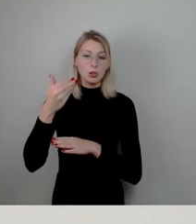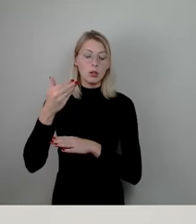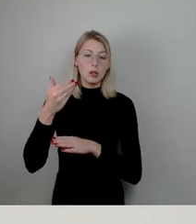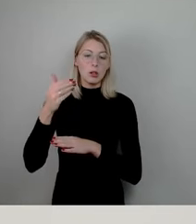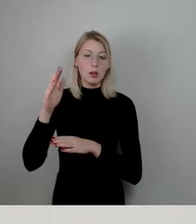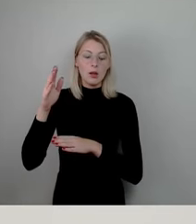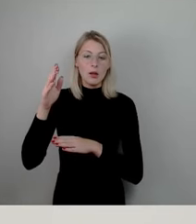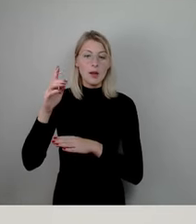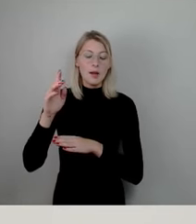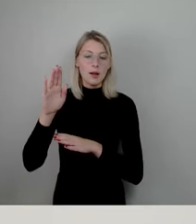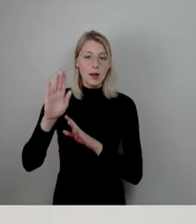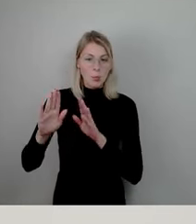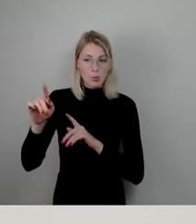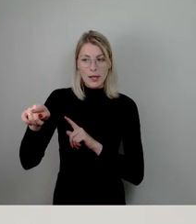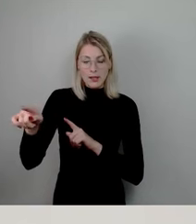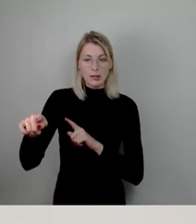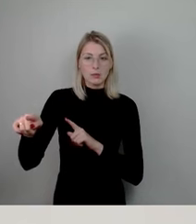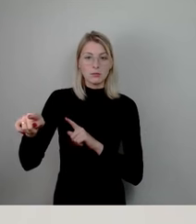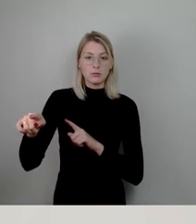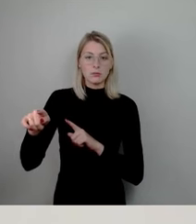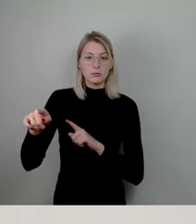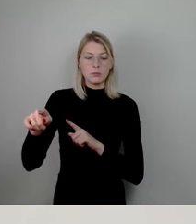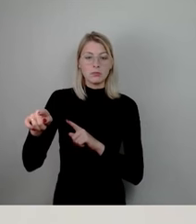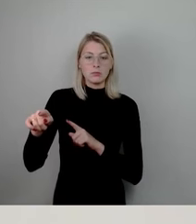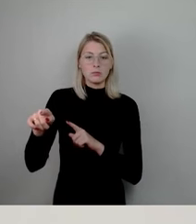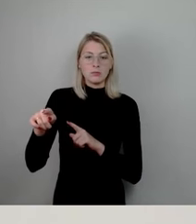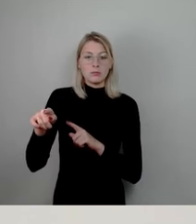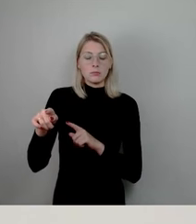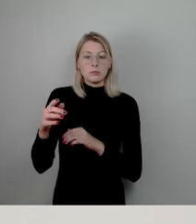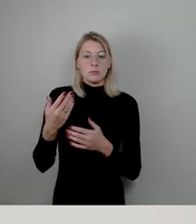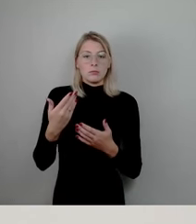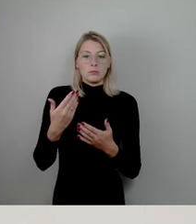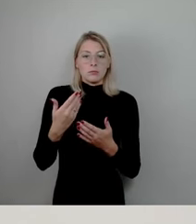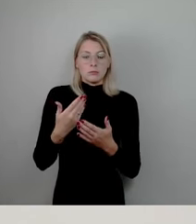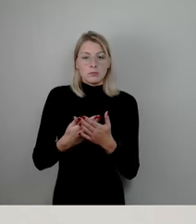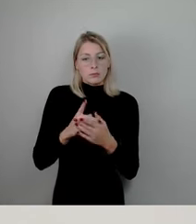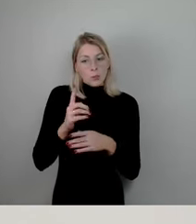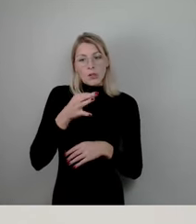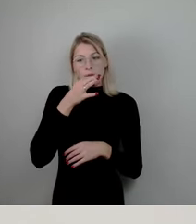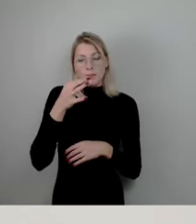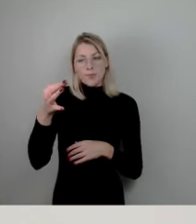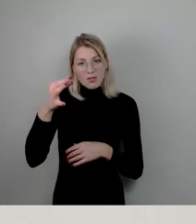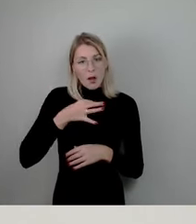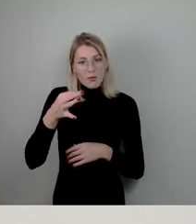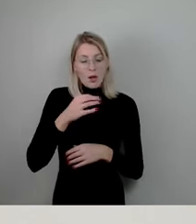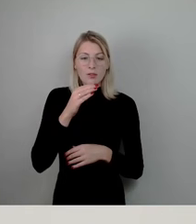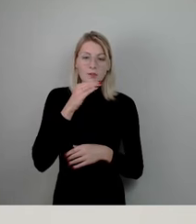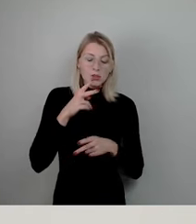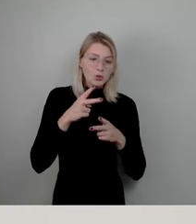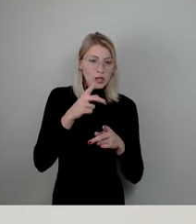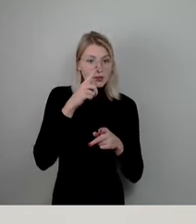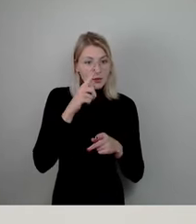Meeren ist. Und entsprechend, wie wir dort regelmäßig Nachfragen haben, wann die Wasserstraße wieder zur Verfügung steht,